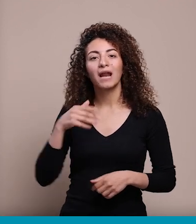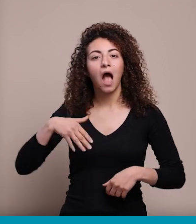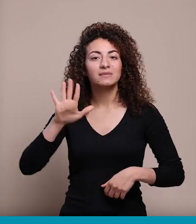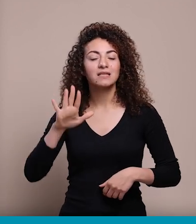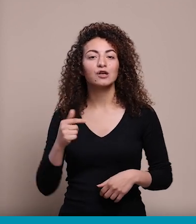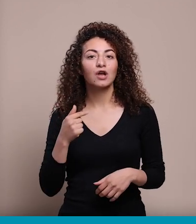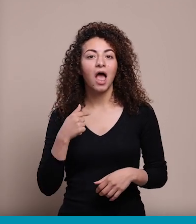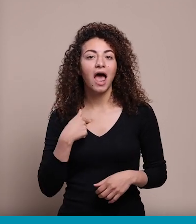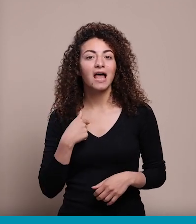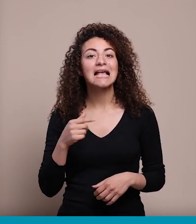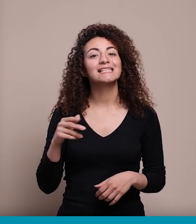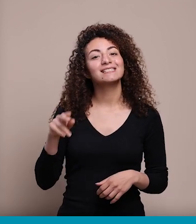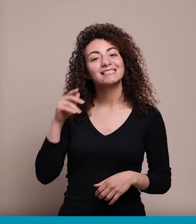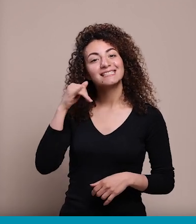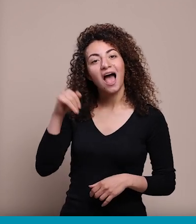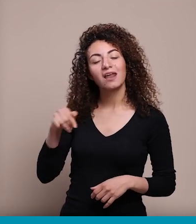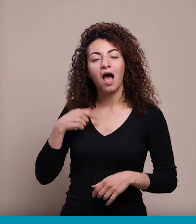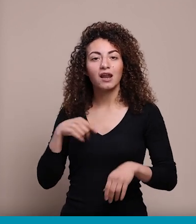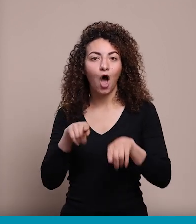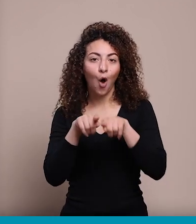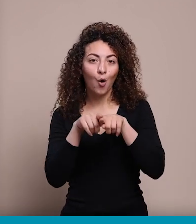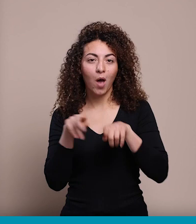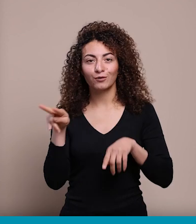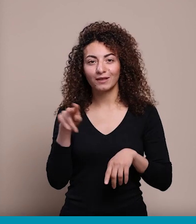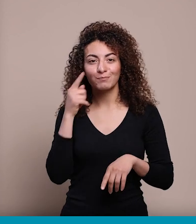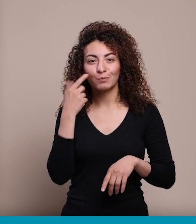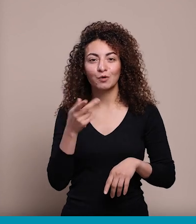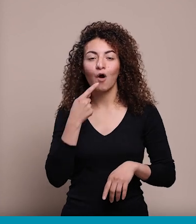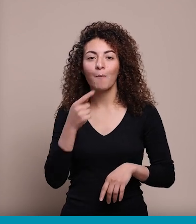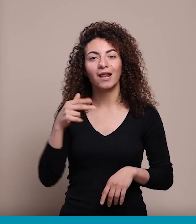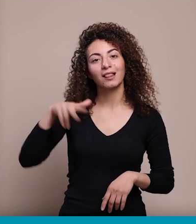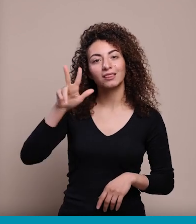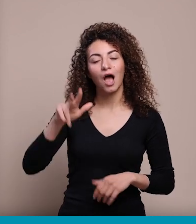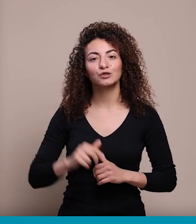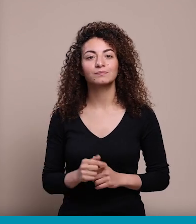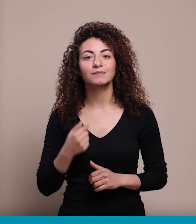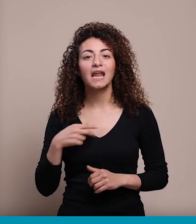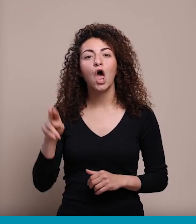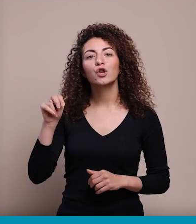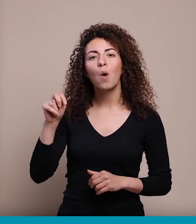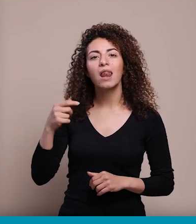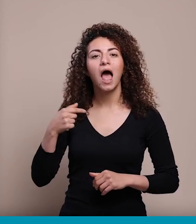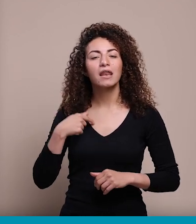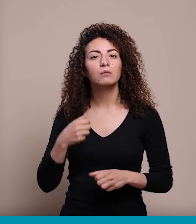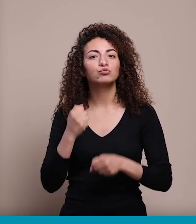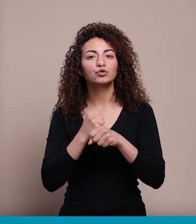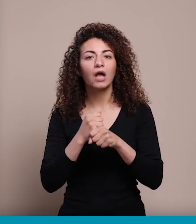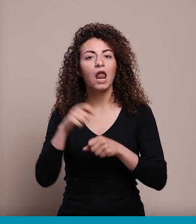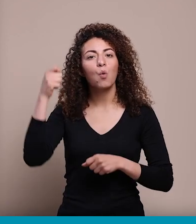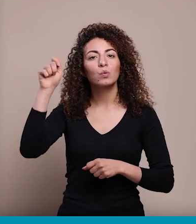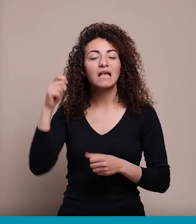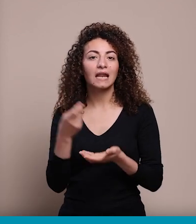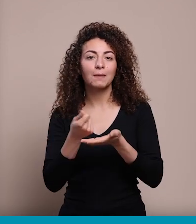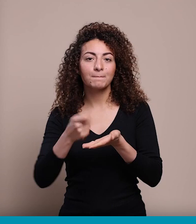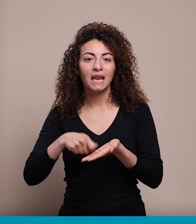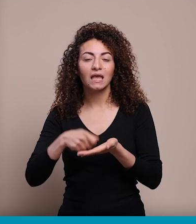سنة أنا اسمي زهرة وأنا أخواته لحمود ورحاب وعمري 13 سنة نويل تيان موظفة الوزارة